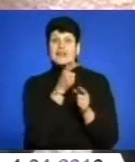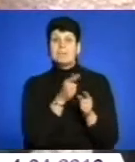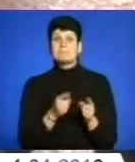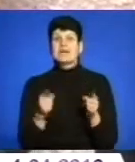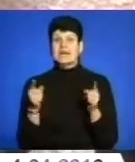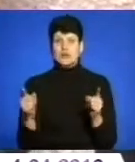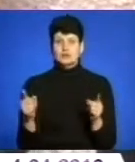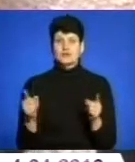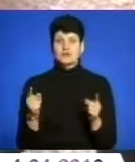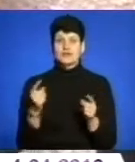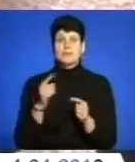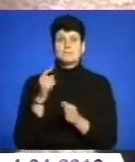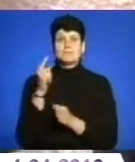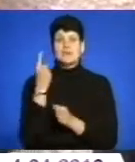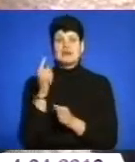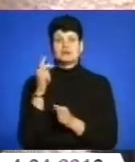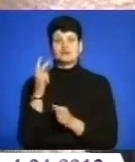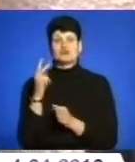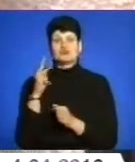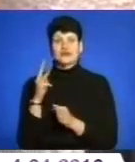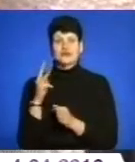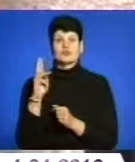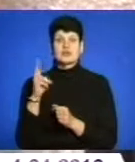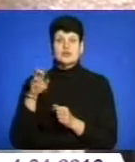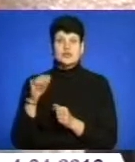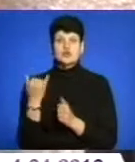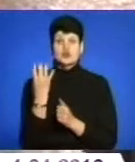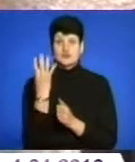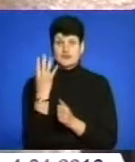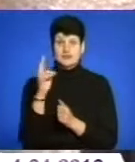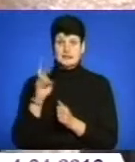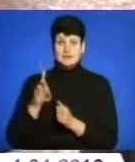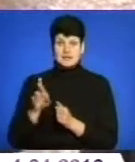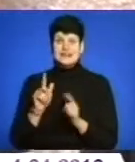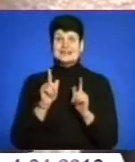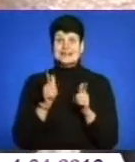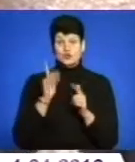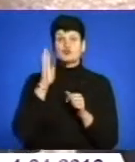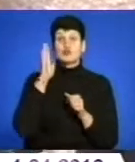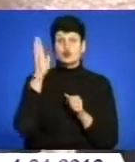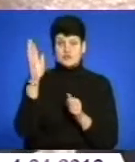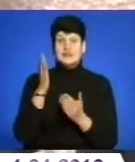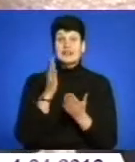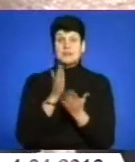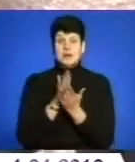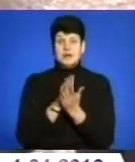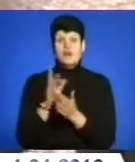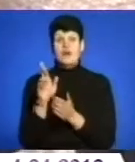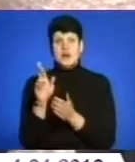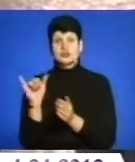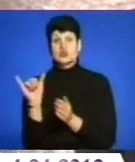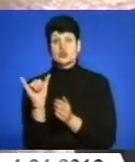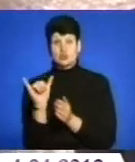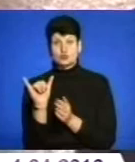1 квітня, 2-го, 3-го і сьогодні 4-го. Згідно прогнозів, які ми мали в п'ятницю і в